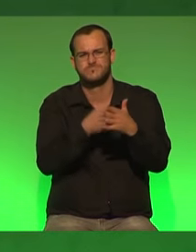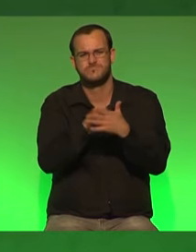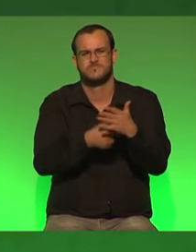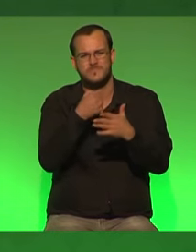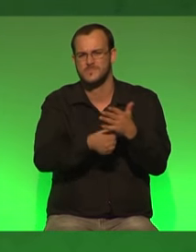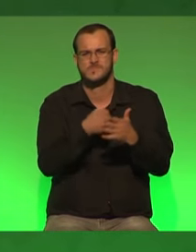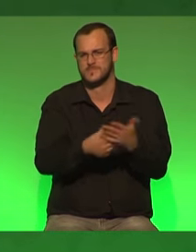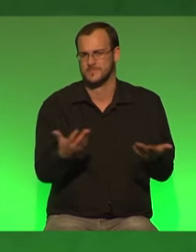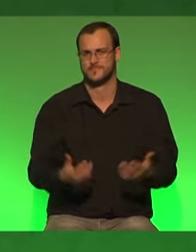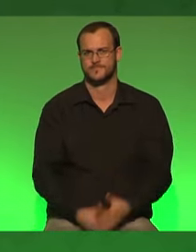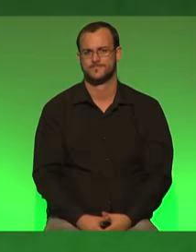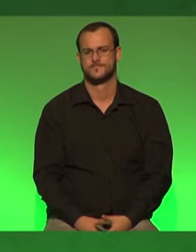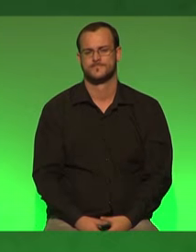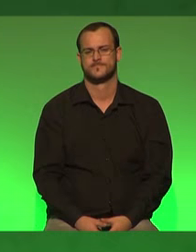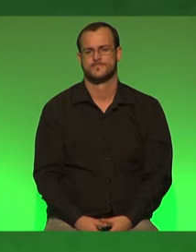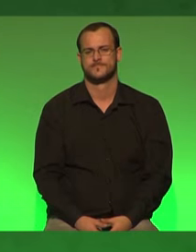kohleausstieg streiten